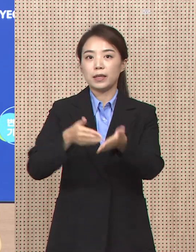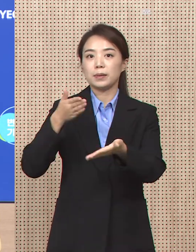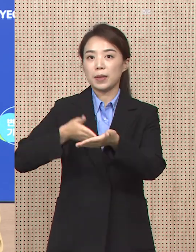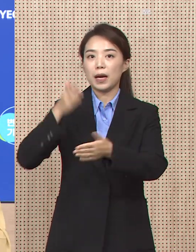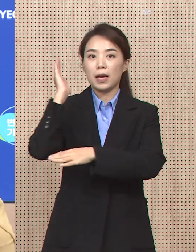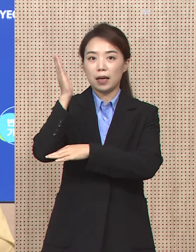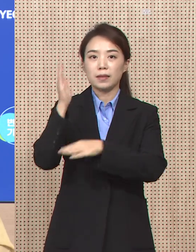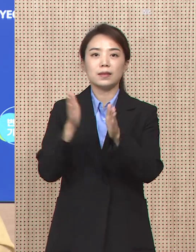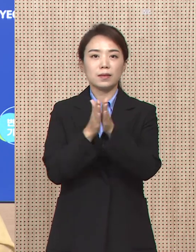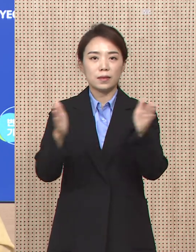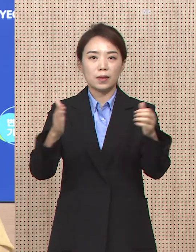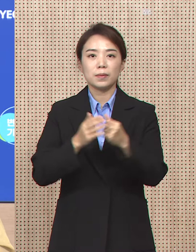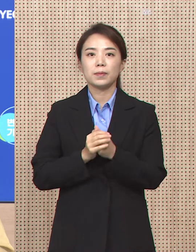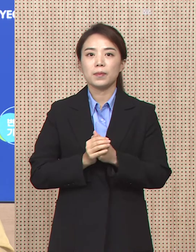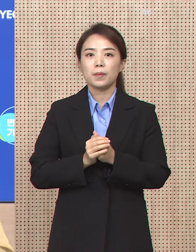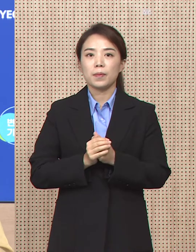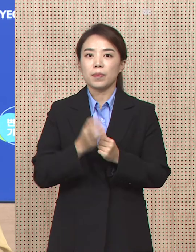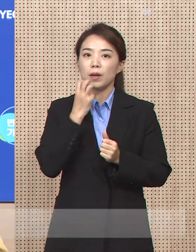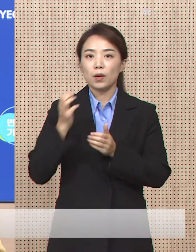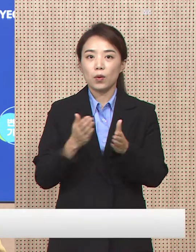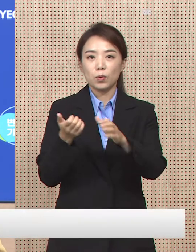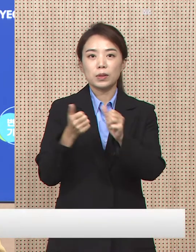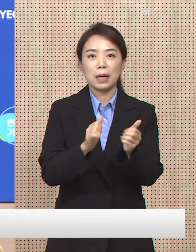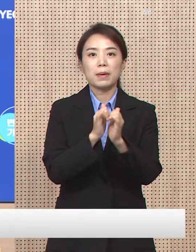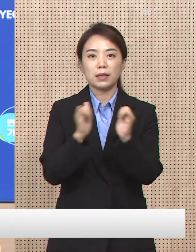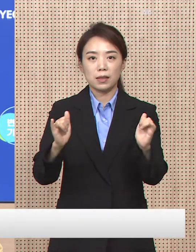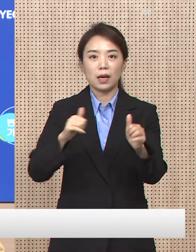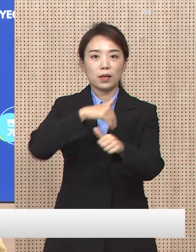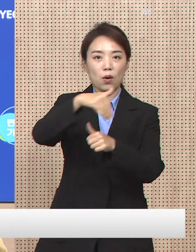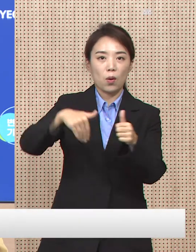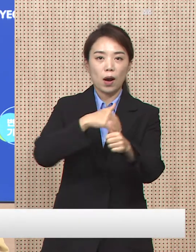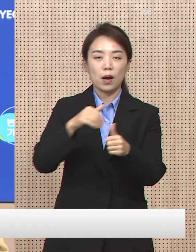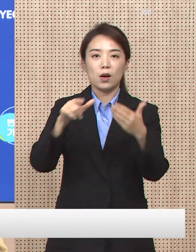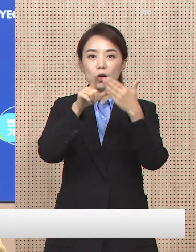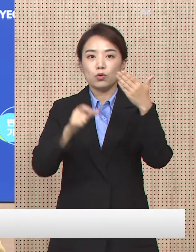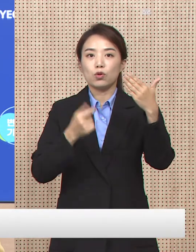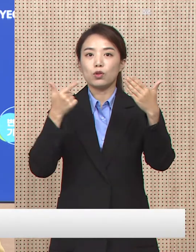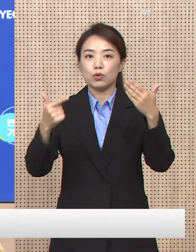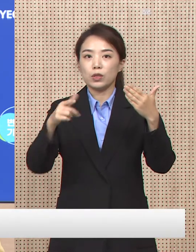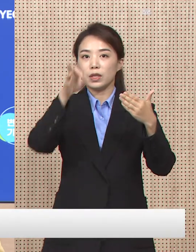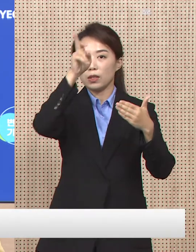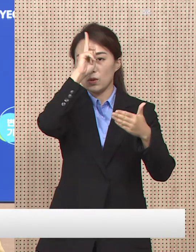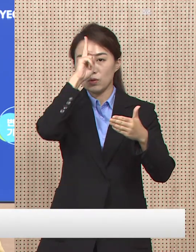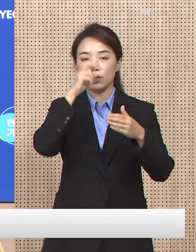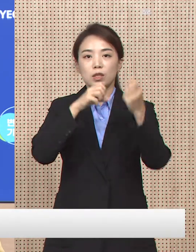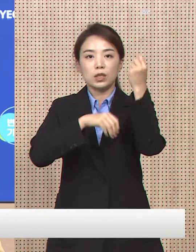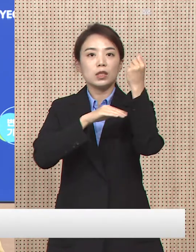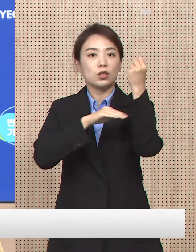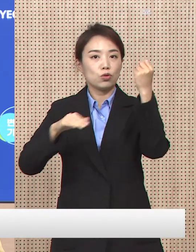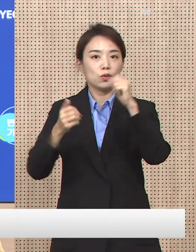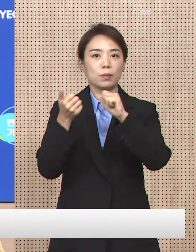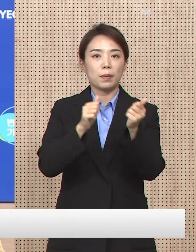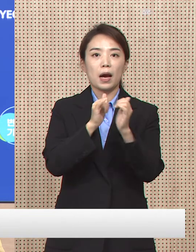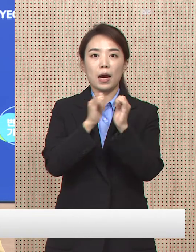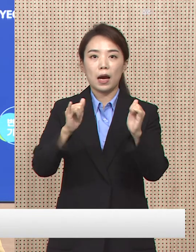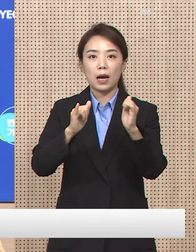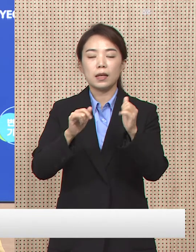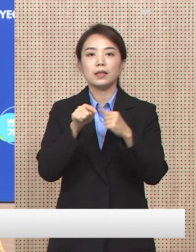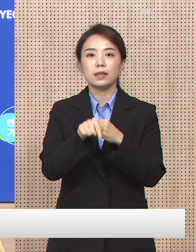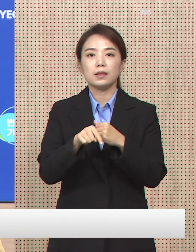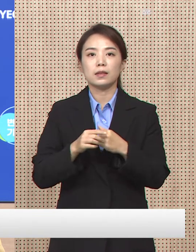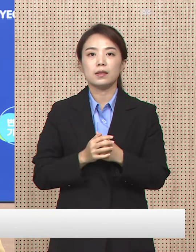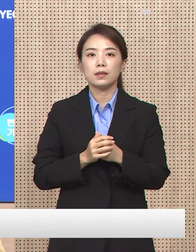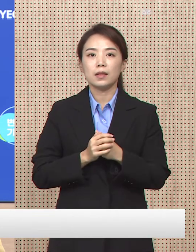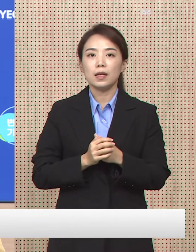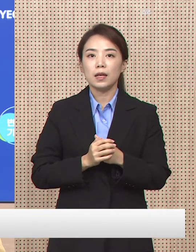시작하겠습니다. 먼저 경기도 사망자 현황입니다. 9월 6일 0시 기준 경기도 누적 사망자 수는 전일 오전 0시